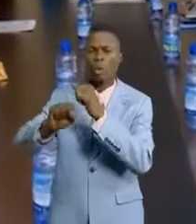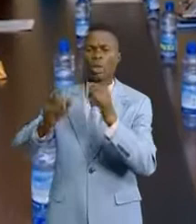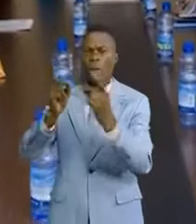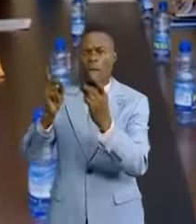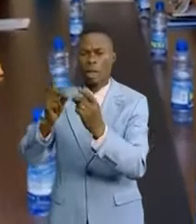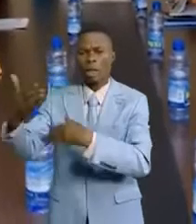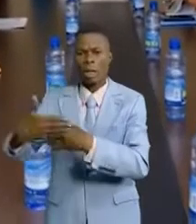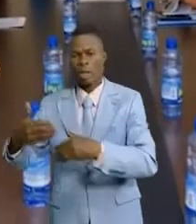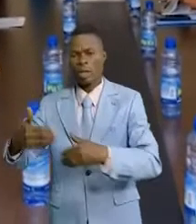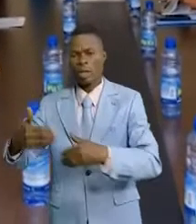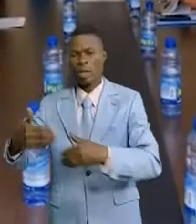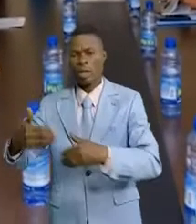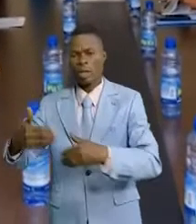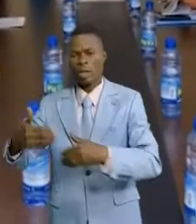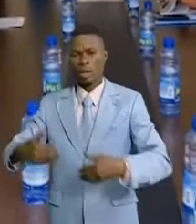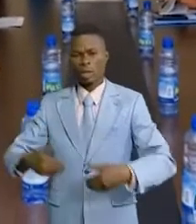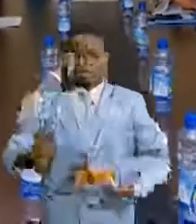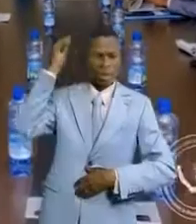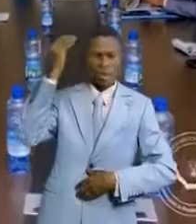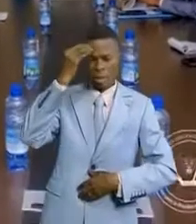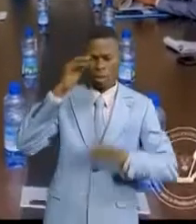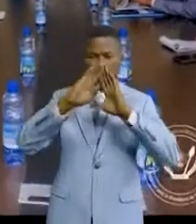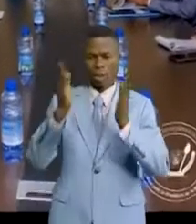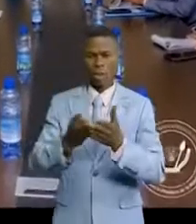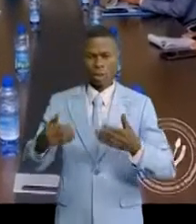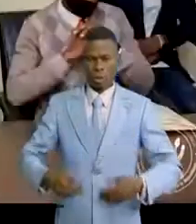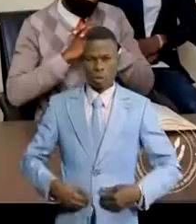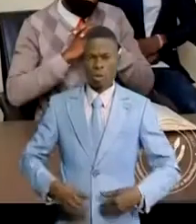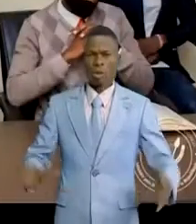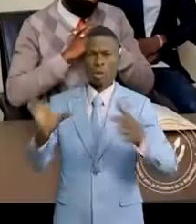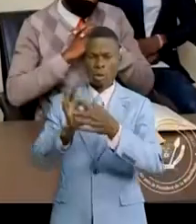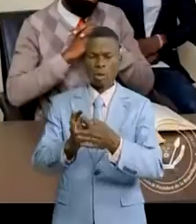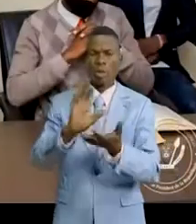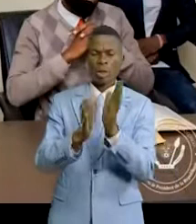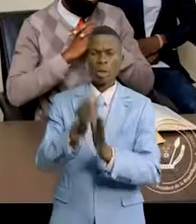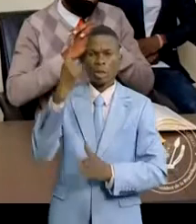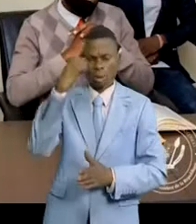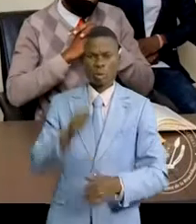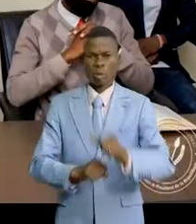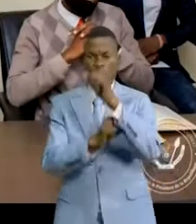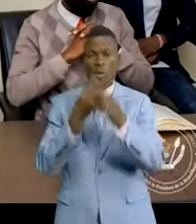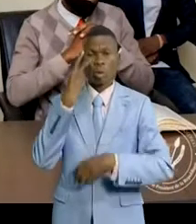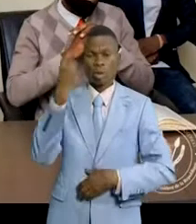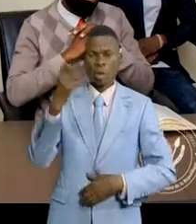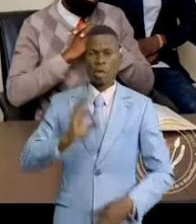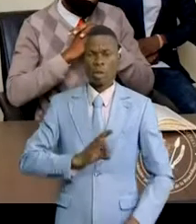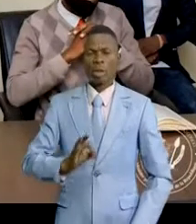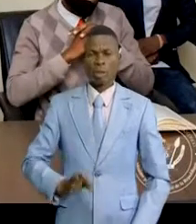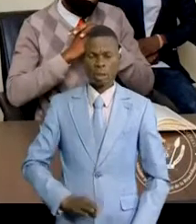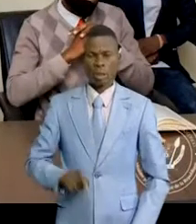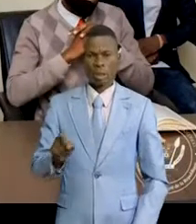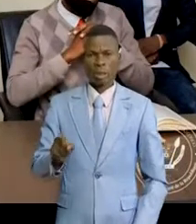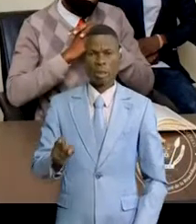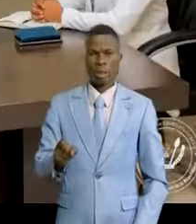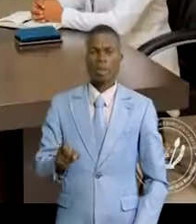pour éveiller les consciences et à se souder les coudes en vue de soutenir la vision du chef de l'état, Félix Antoine